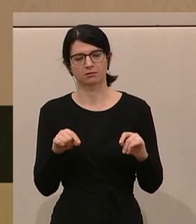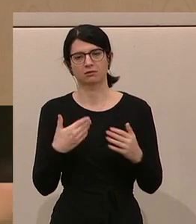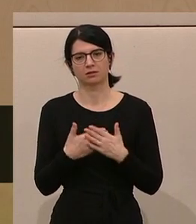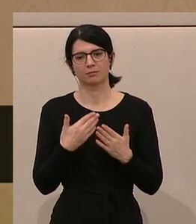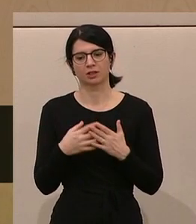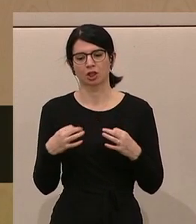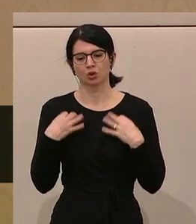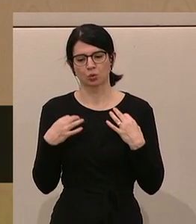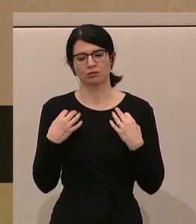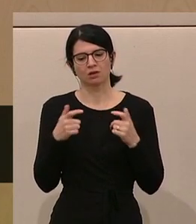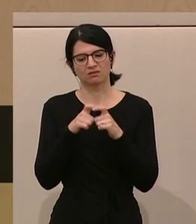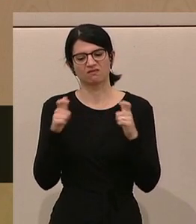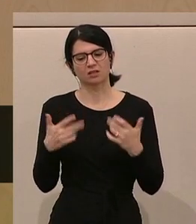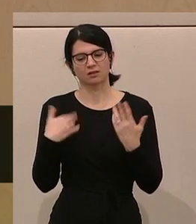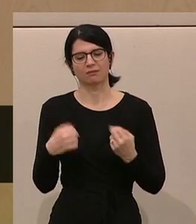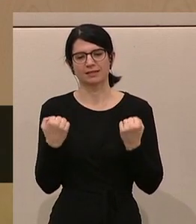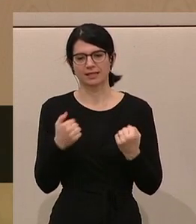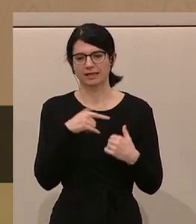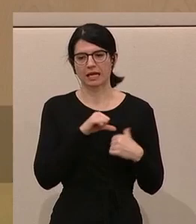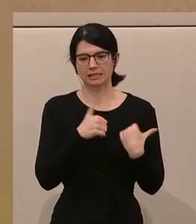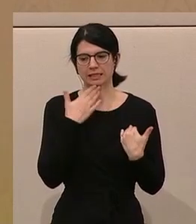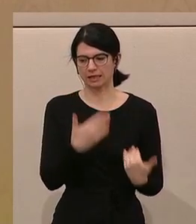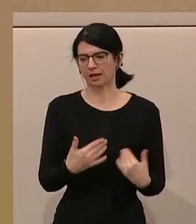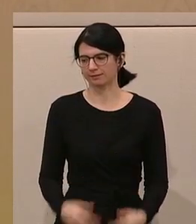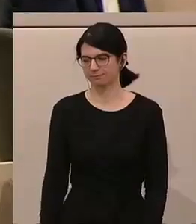Sicherheit im Gesundheitswesen in Zukunft beitragen. Herzlichen Dank.